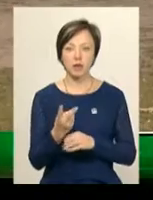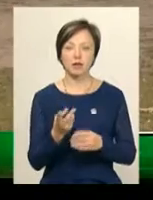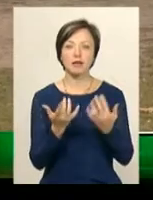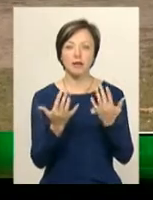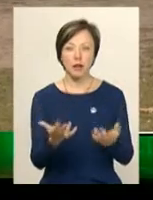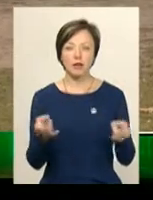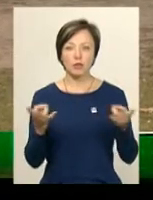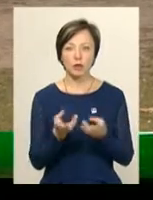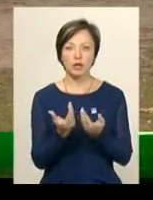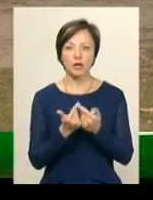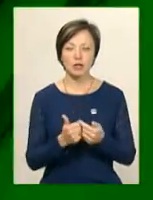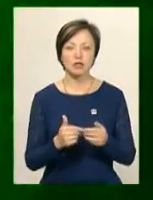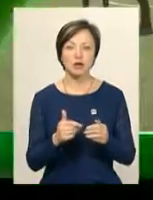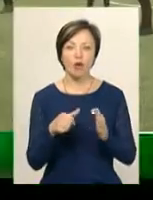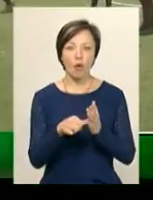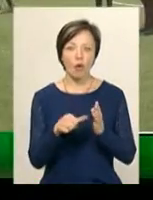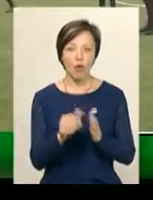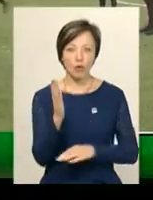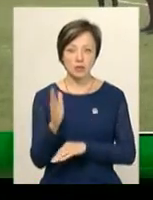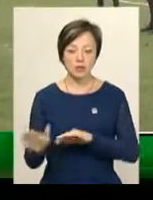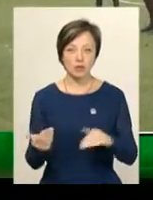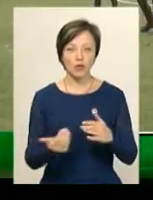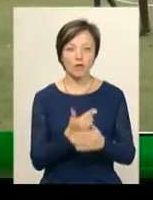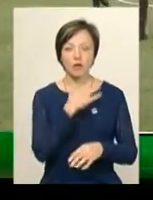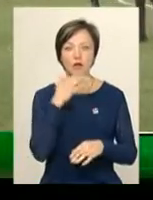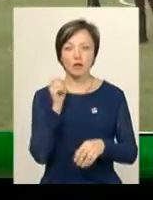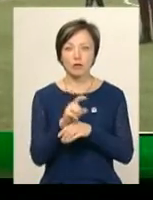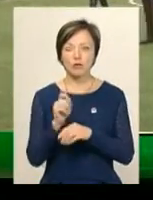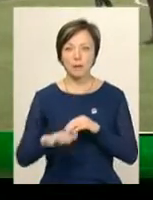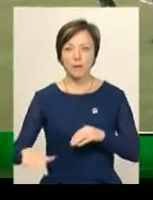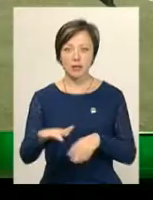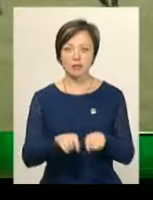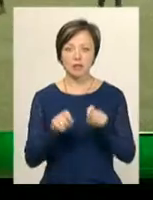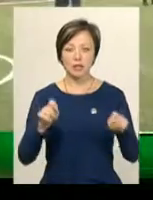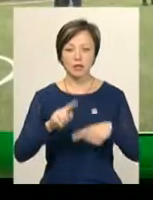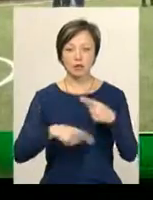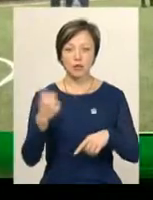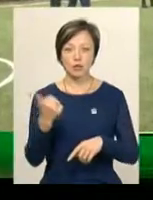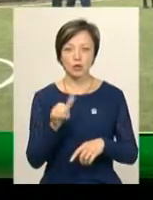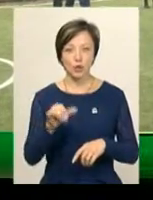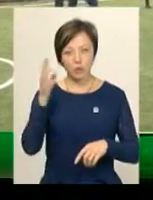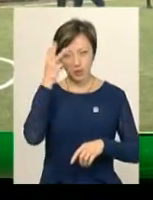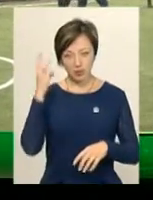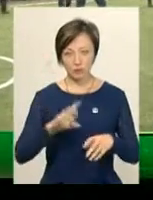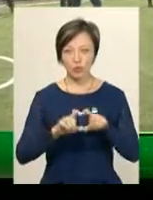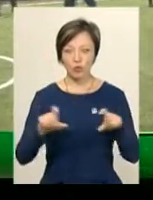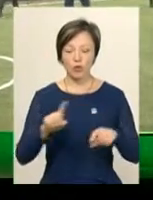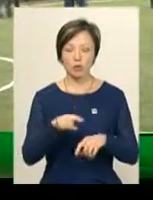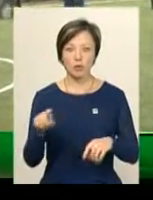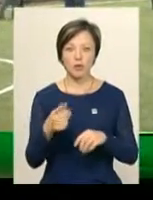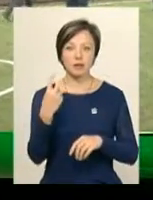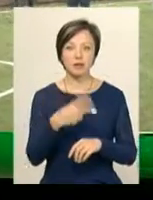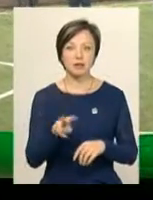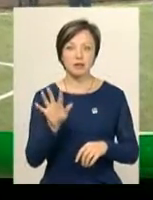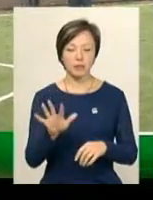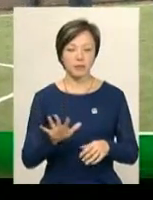необхідну кількість голосів. Новий багатофункціональний майданчик відкриють наступного тижня у Хмельницькій загальноосвітній школі номер